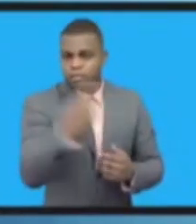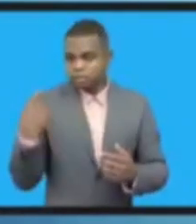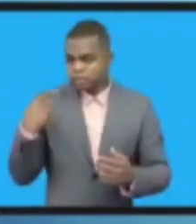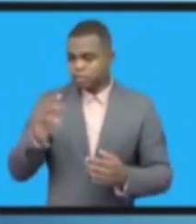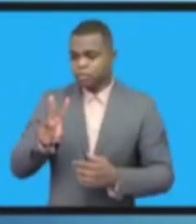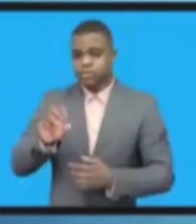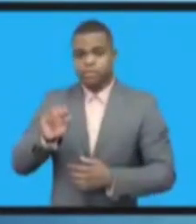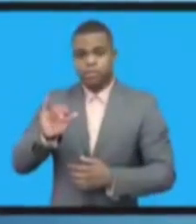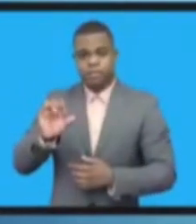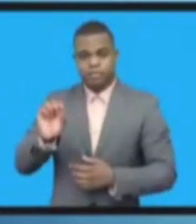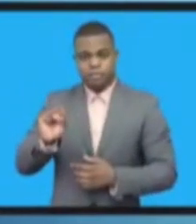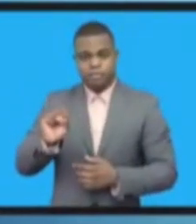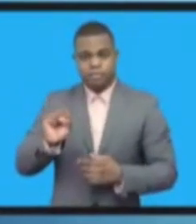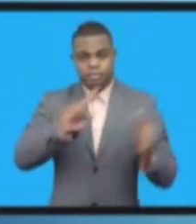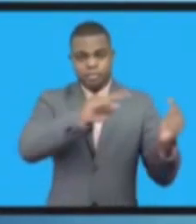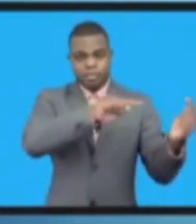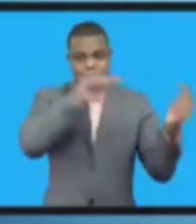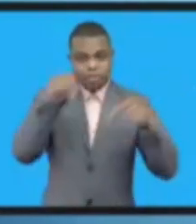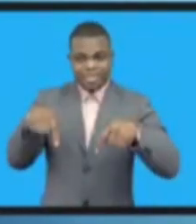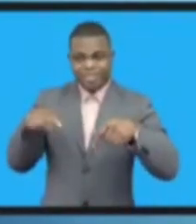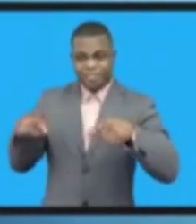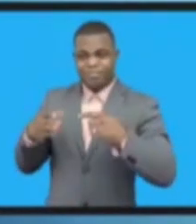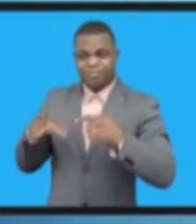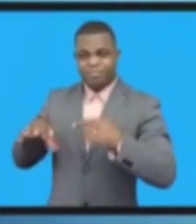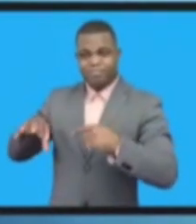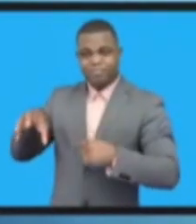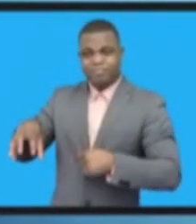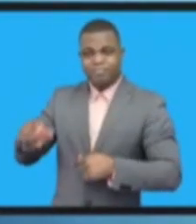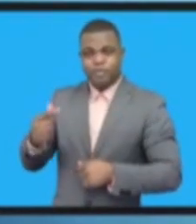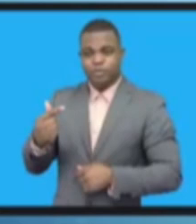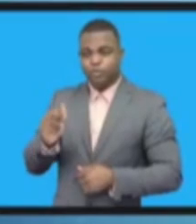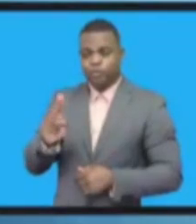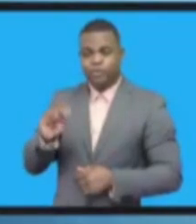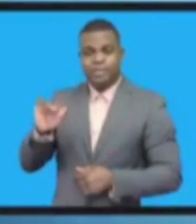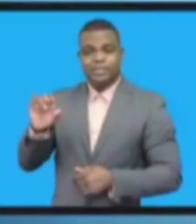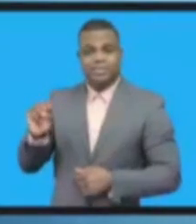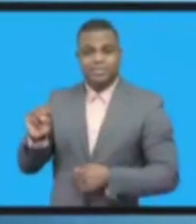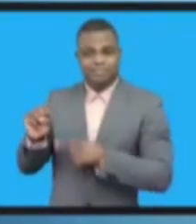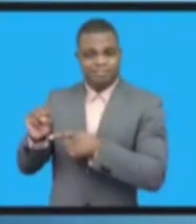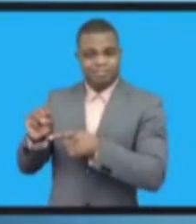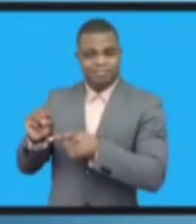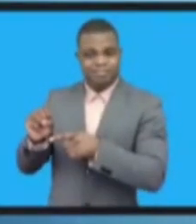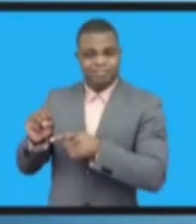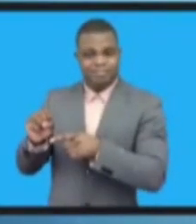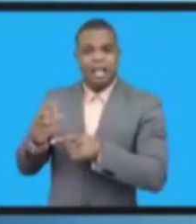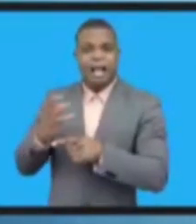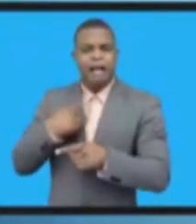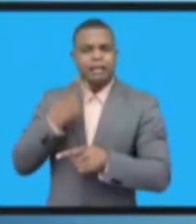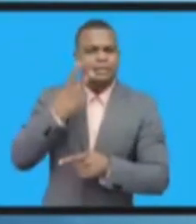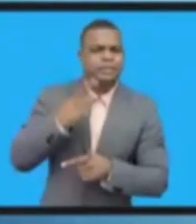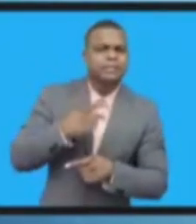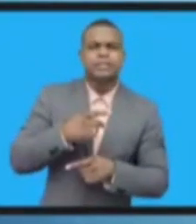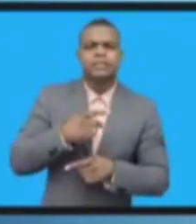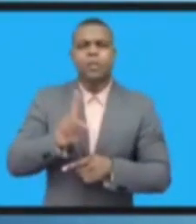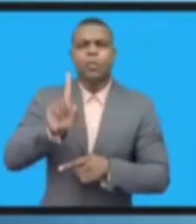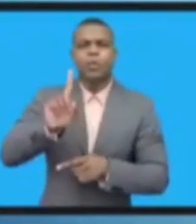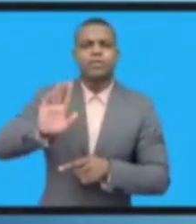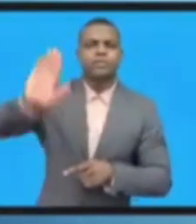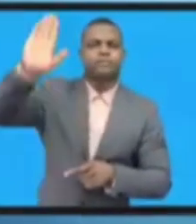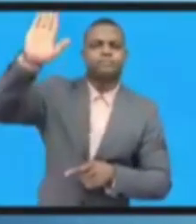очень в этом позволяет. Дамы и господа, все, кто участвовали в ООО,